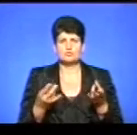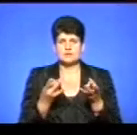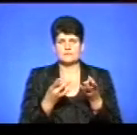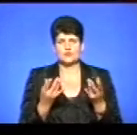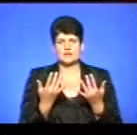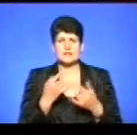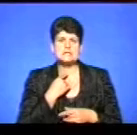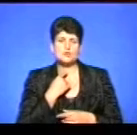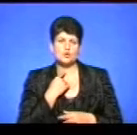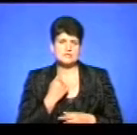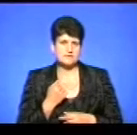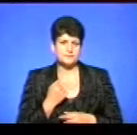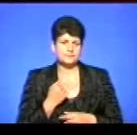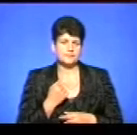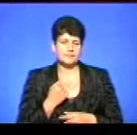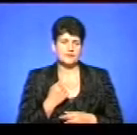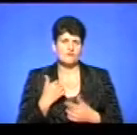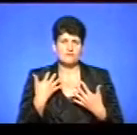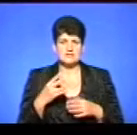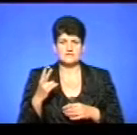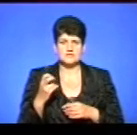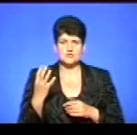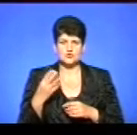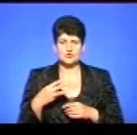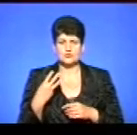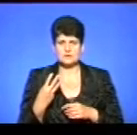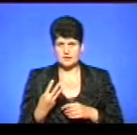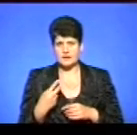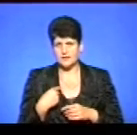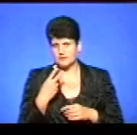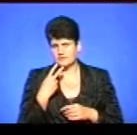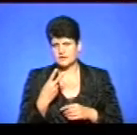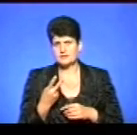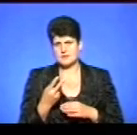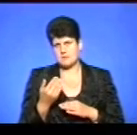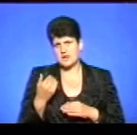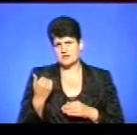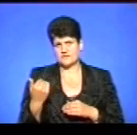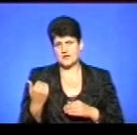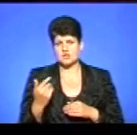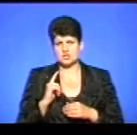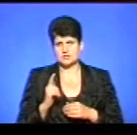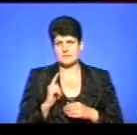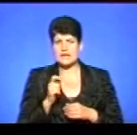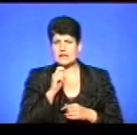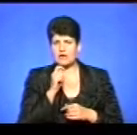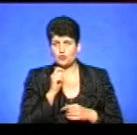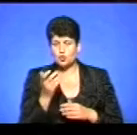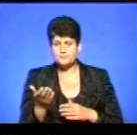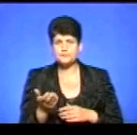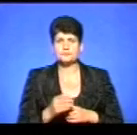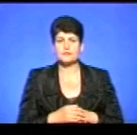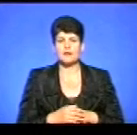кількість голосів. Вже зараз 243, наскільки я дивилася, от буквально перед нашим інтерв'ю. І